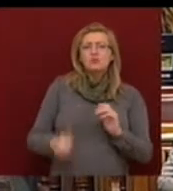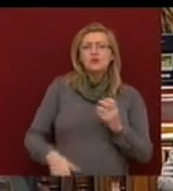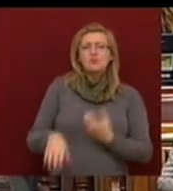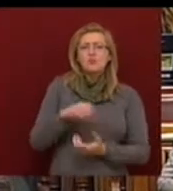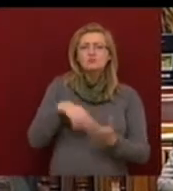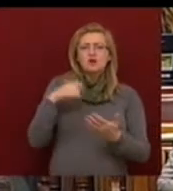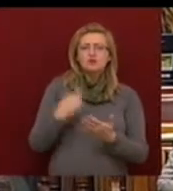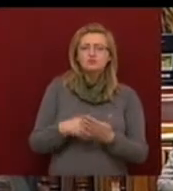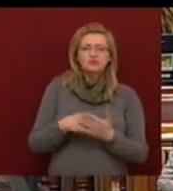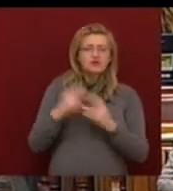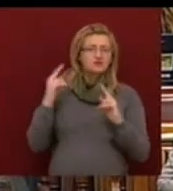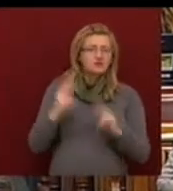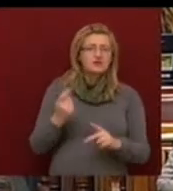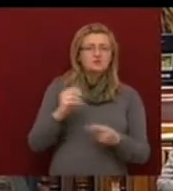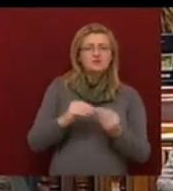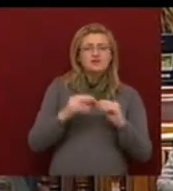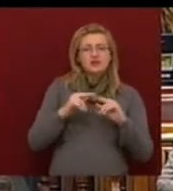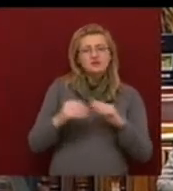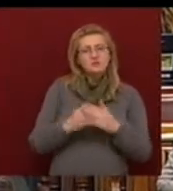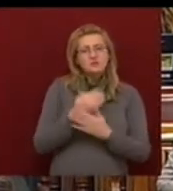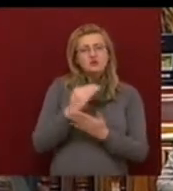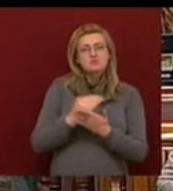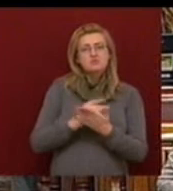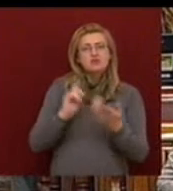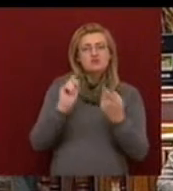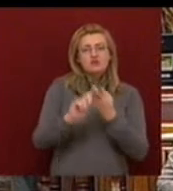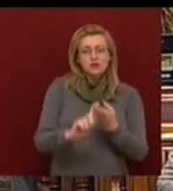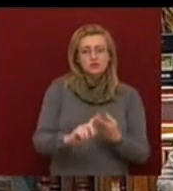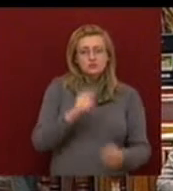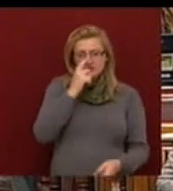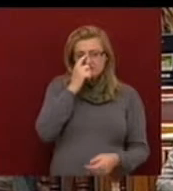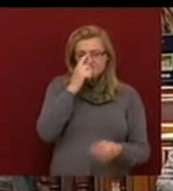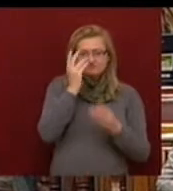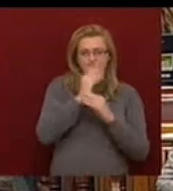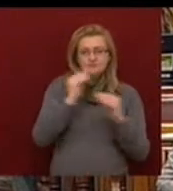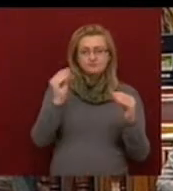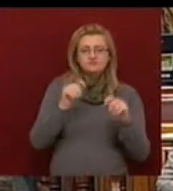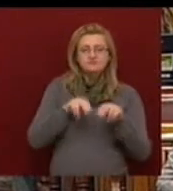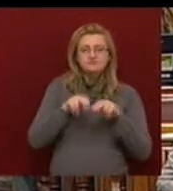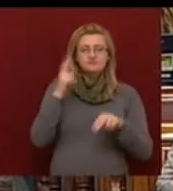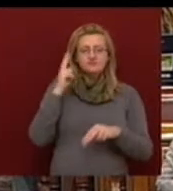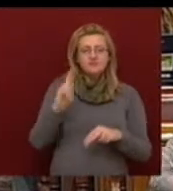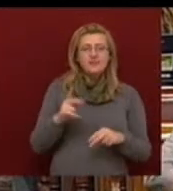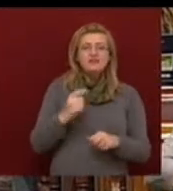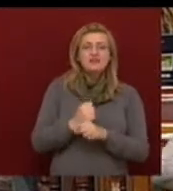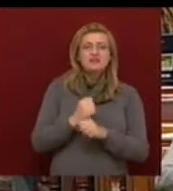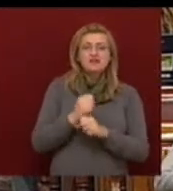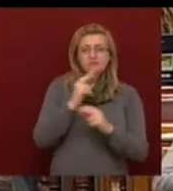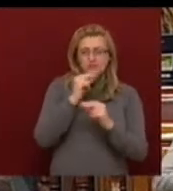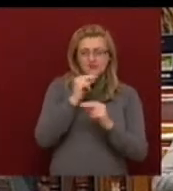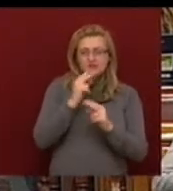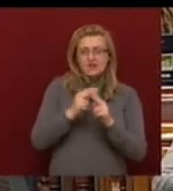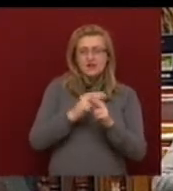megadóztatására, a pénzügyi rendszerek újra szabályozására vonatkoztak. Tisztelt miniszter úr! A tettek beszélnek, az